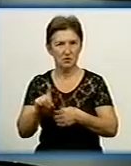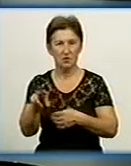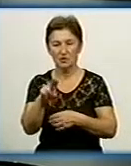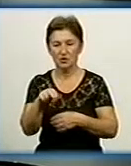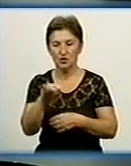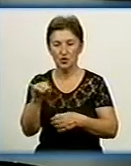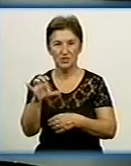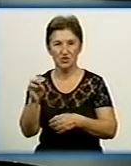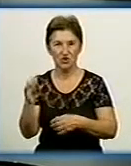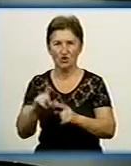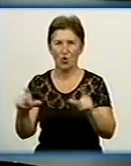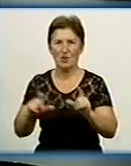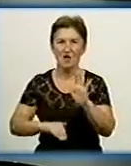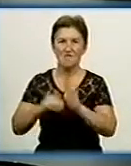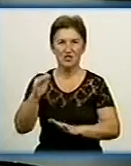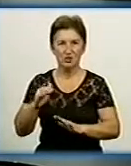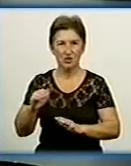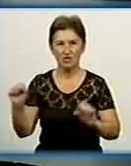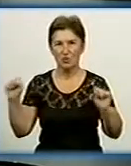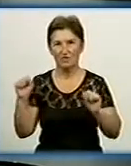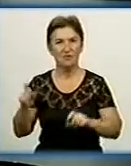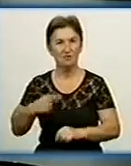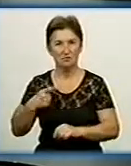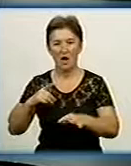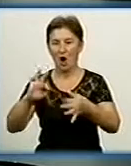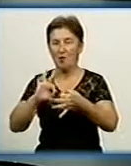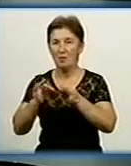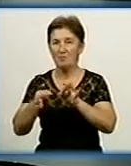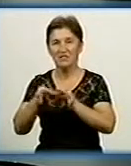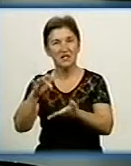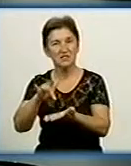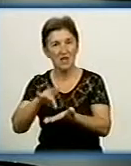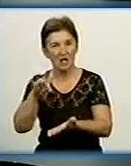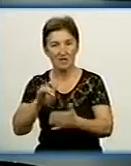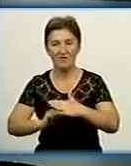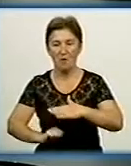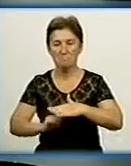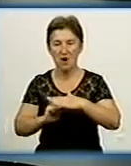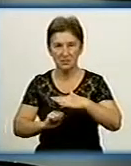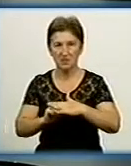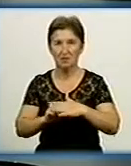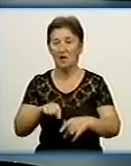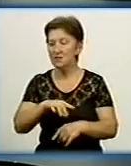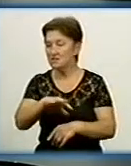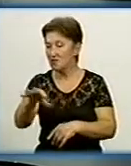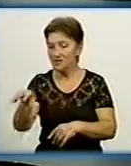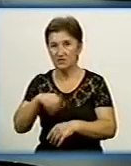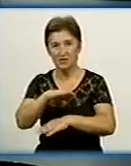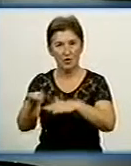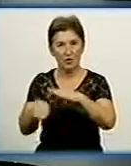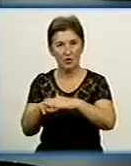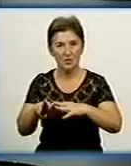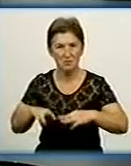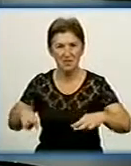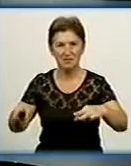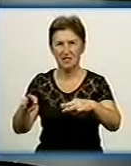школи вищих спортивних мастерностей, олімпійських центрів, баз підготовки наших збірних команд, це все буде під її до міністерства,